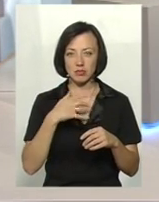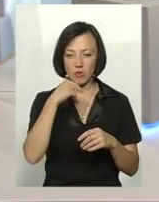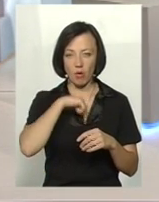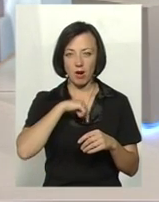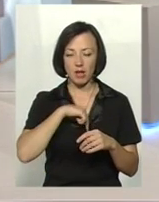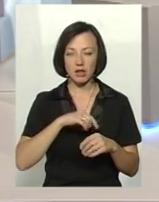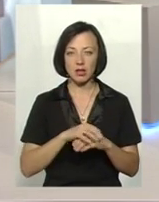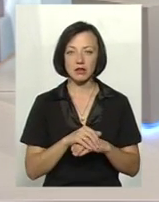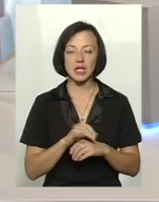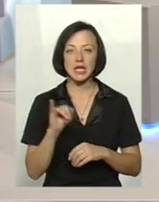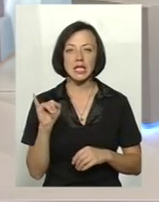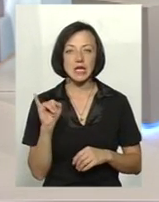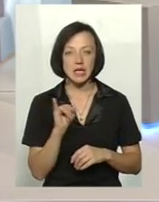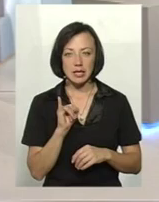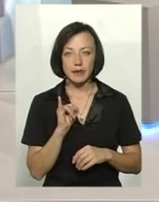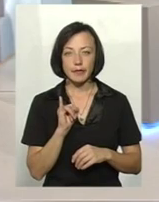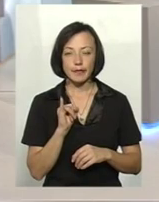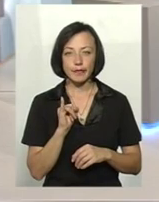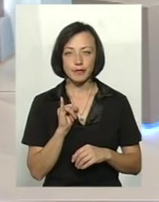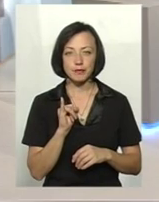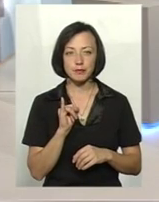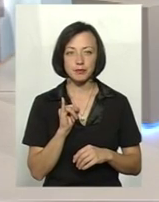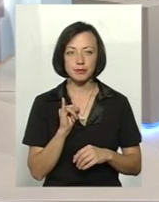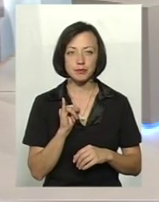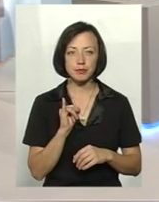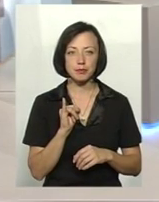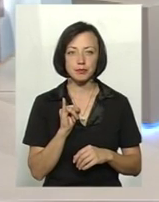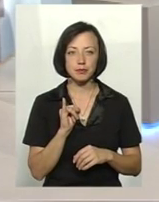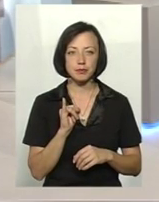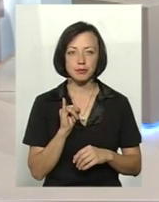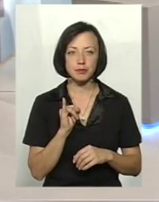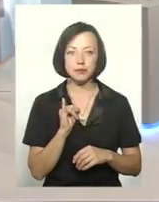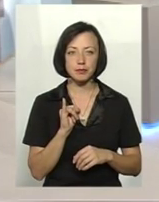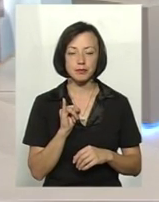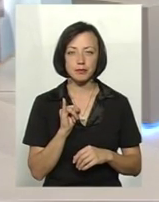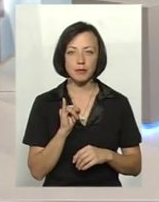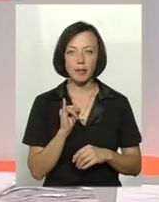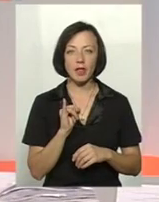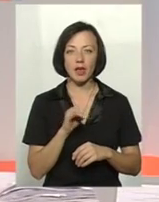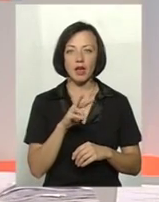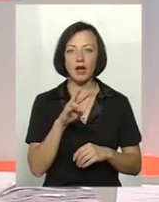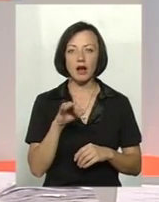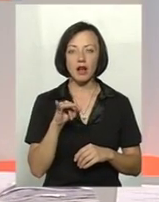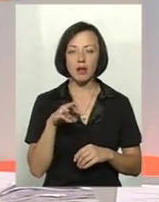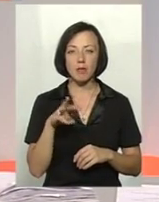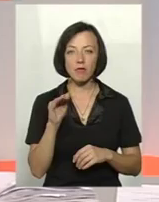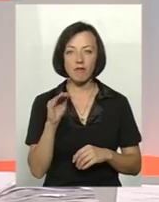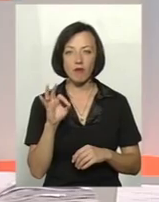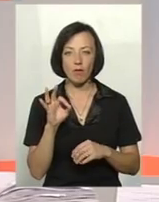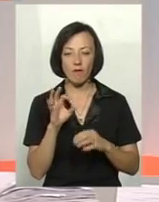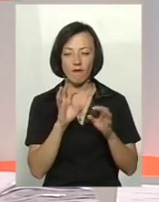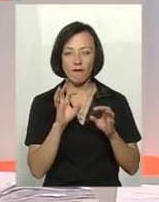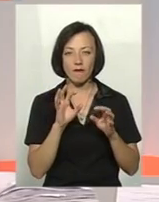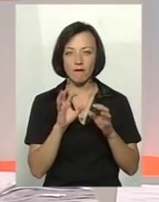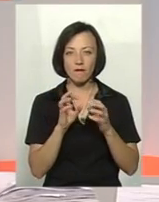в лімфоотичних вузлах, в